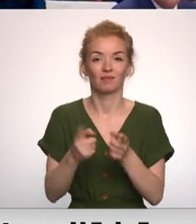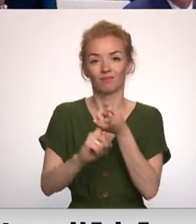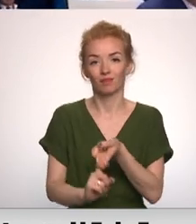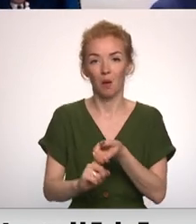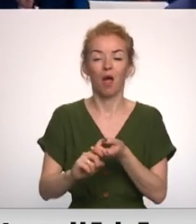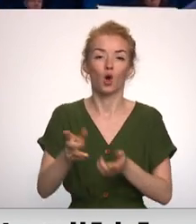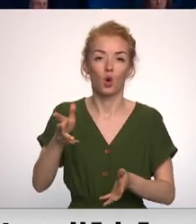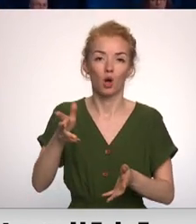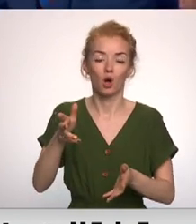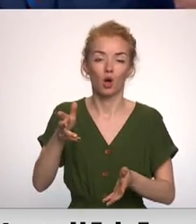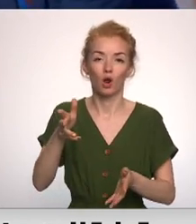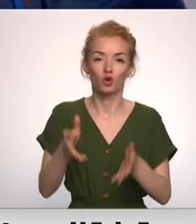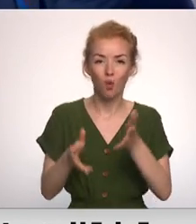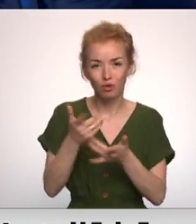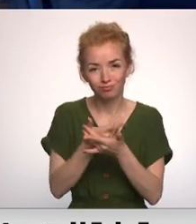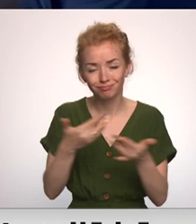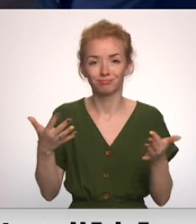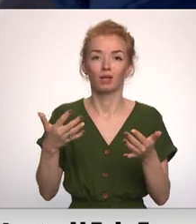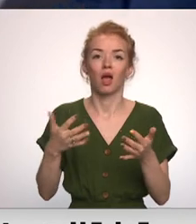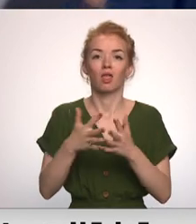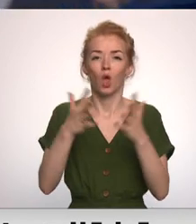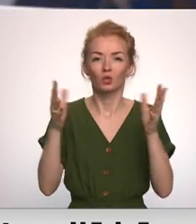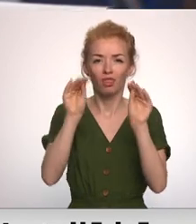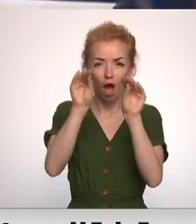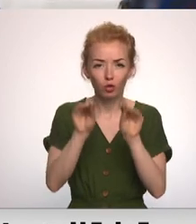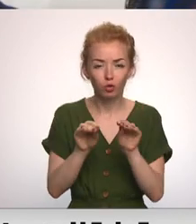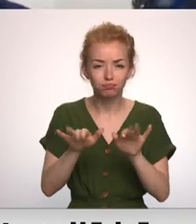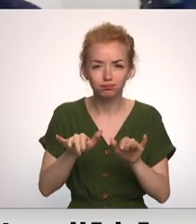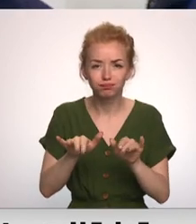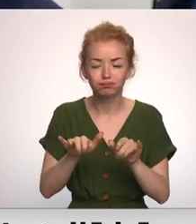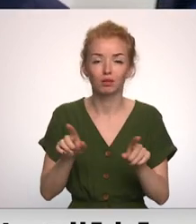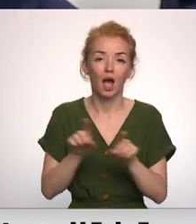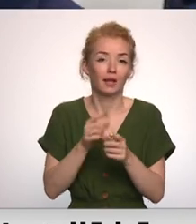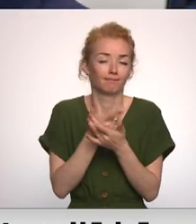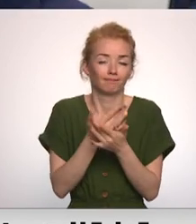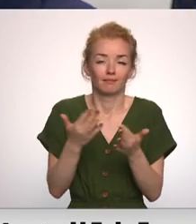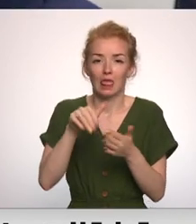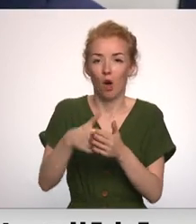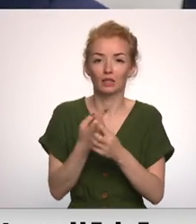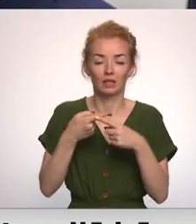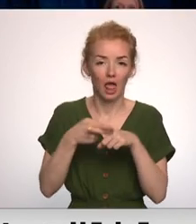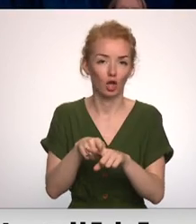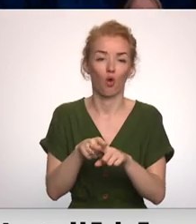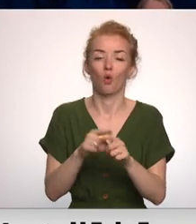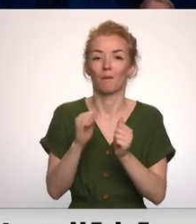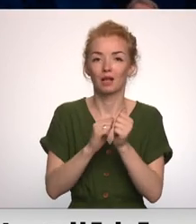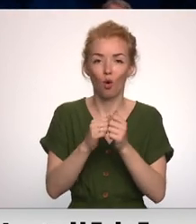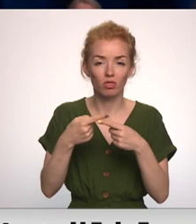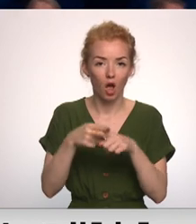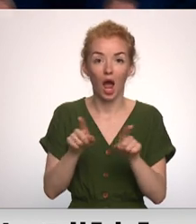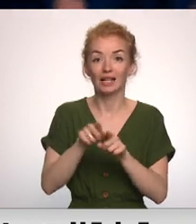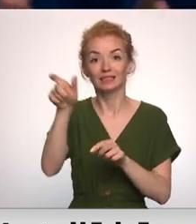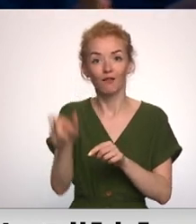mākslīgu internetu, intelektu, lielu datu apstrādi, kvantu, iespējotas tehnoloģijas, biotehnoloģijas un cilvēku